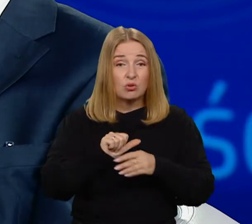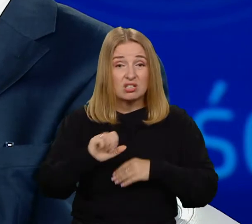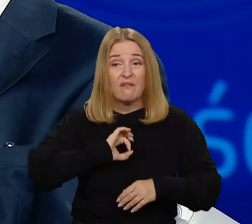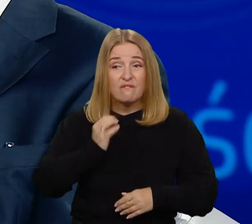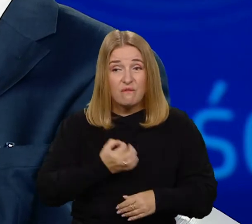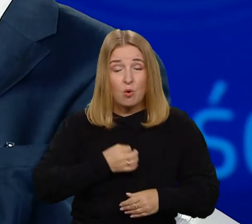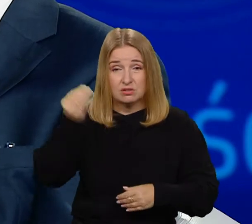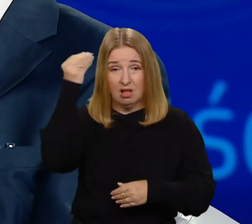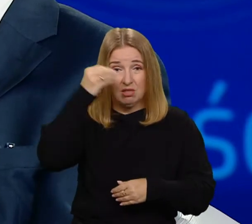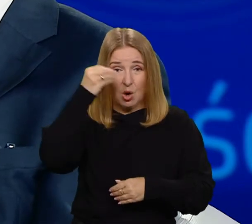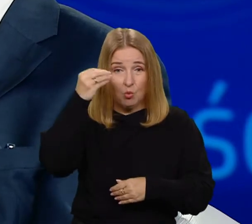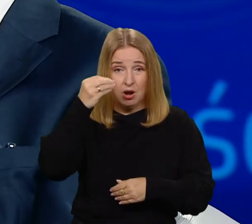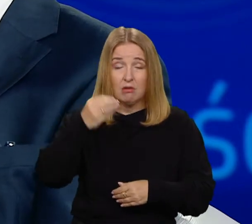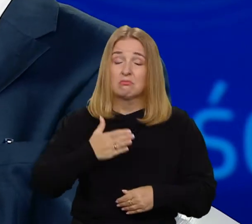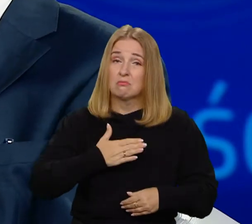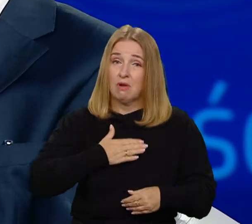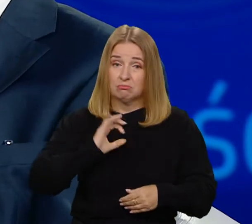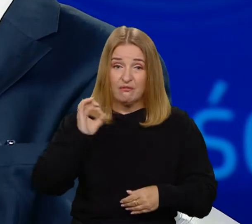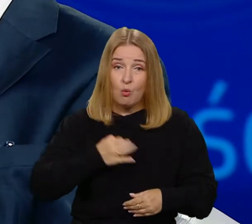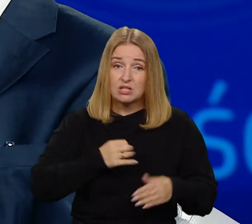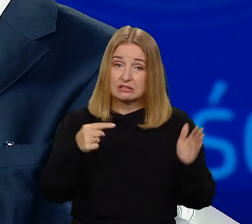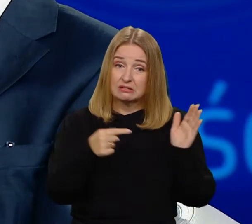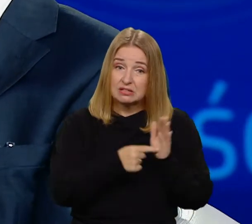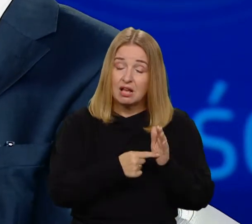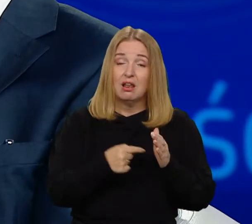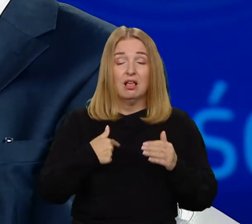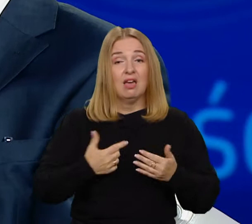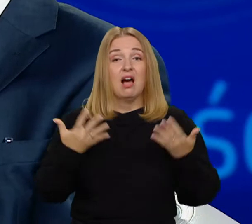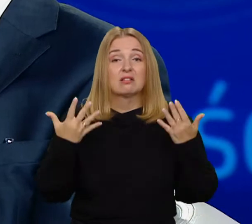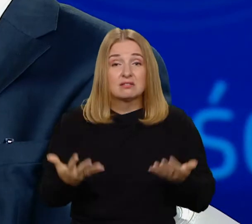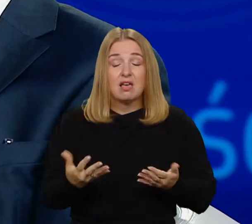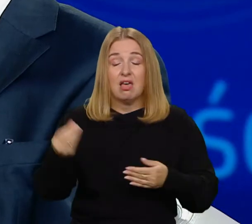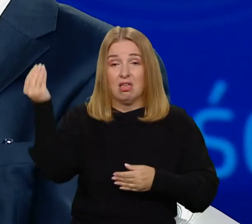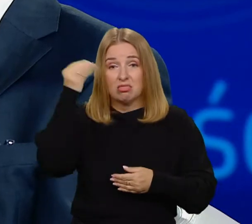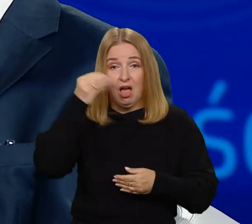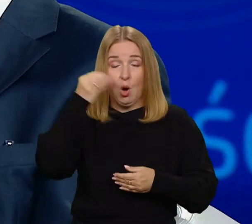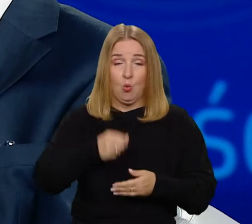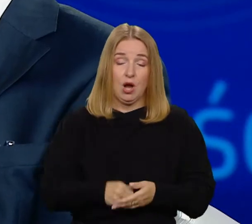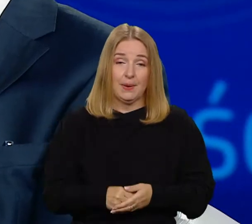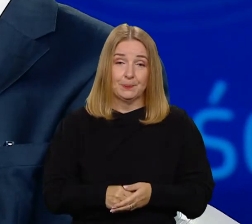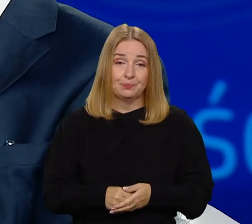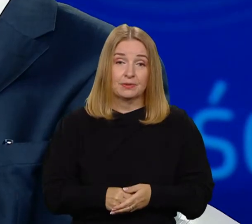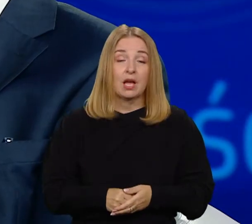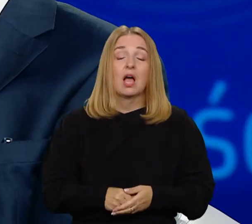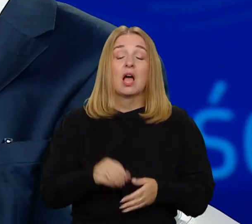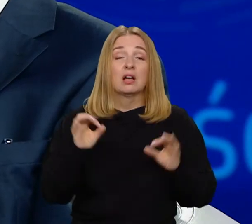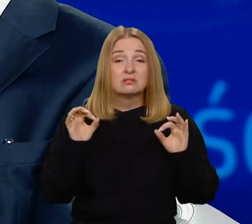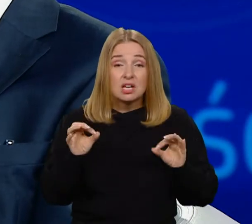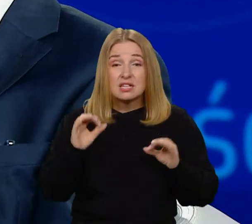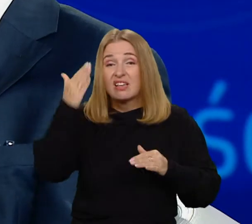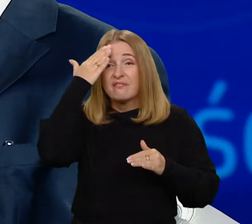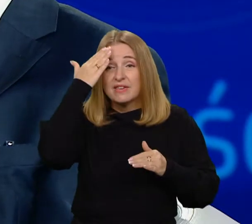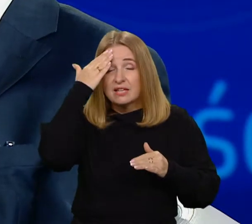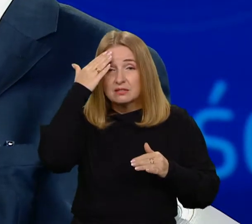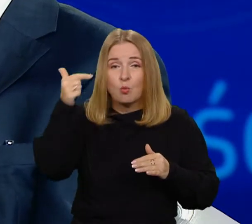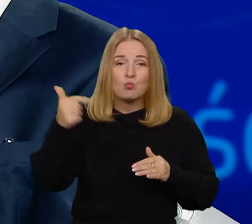czyli sami sobie stawiamy cele, chcemy czegoś się nauczyć. Tak jak pani profesor powiedziała, wiedza się